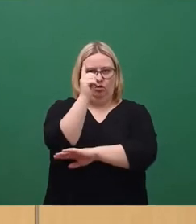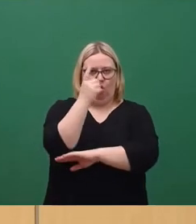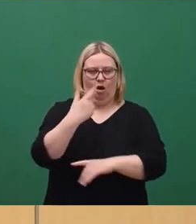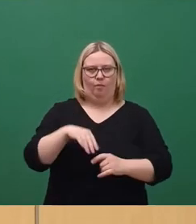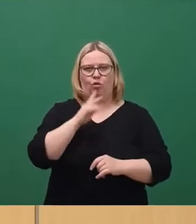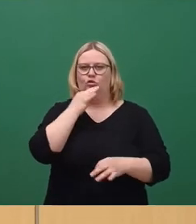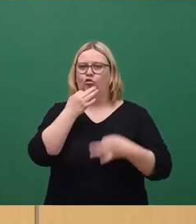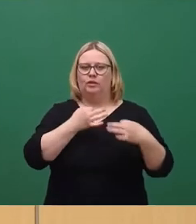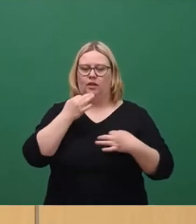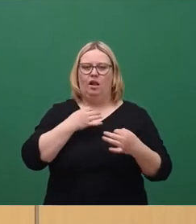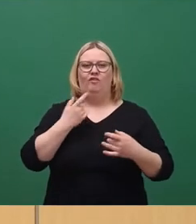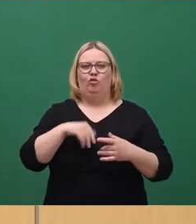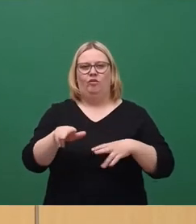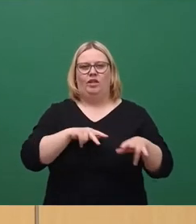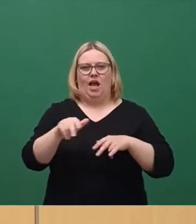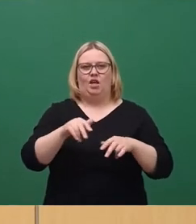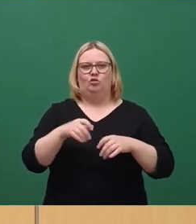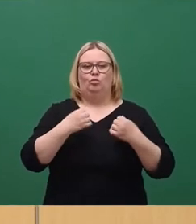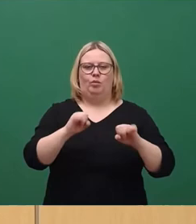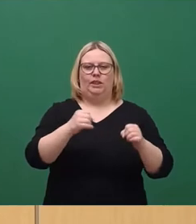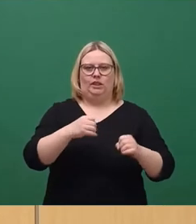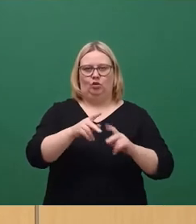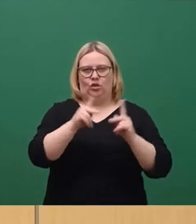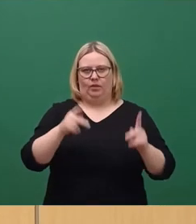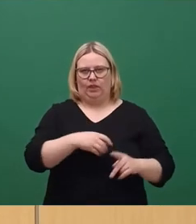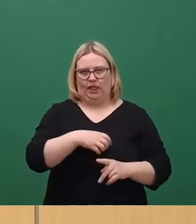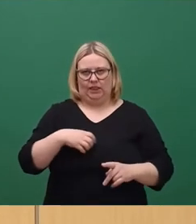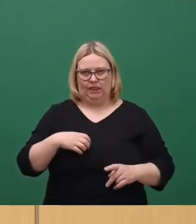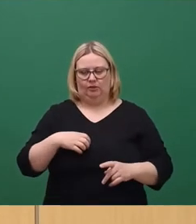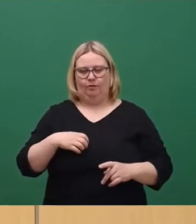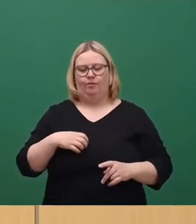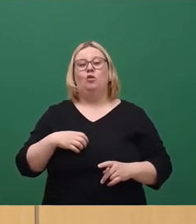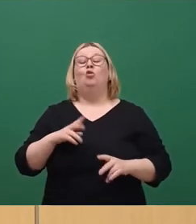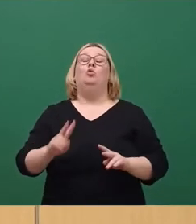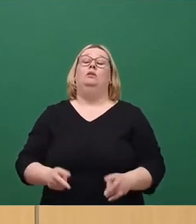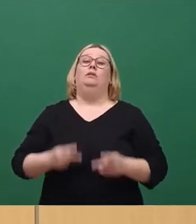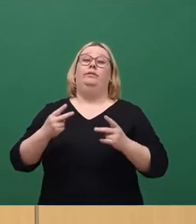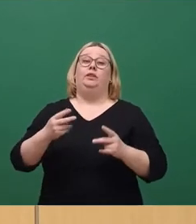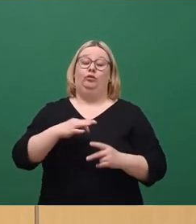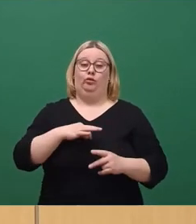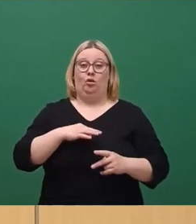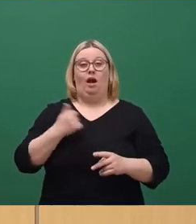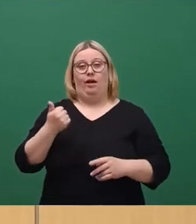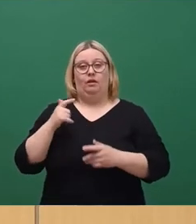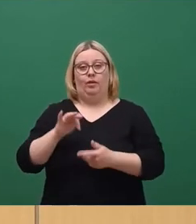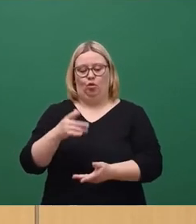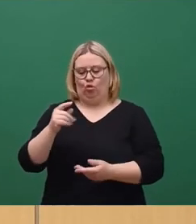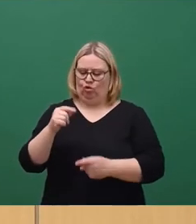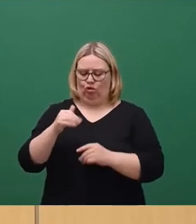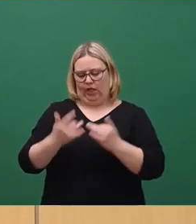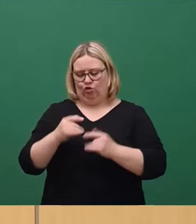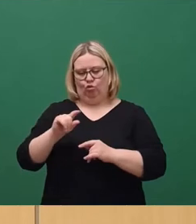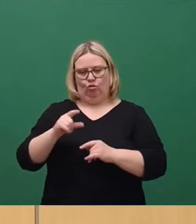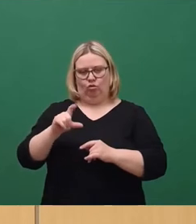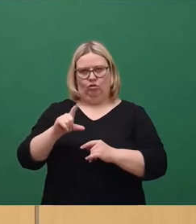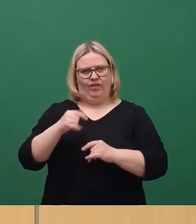Mobilitätskonzepts Fernsehturm Dresden. Und, das ist uns ganz wichtig, eine weitere Million, die dann noch in der Rechnung übrig ist, wenn Sie nachgerechnet